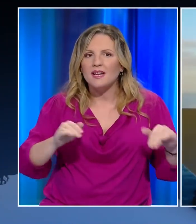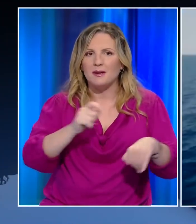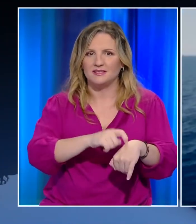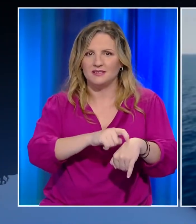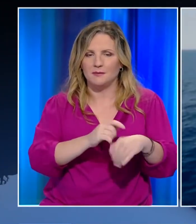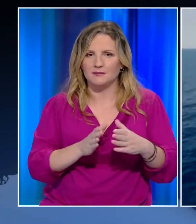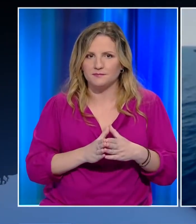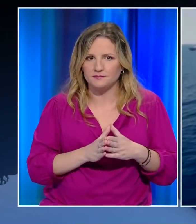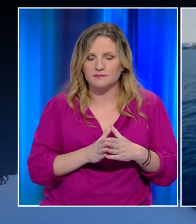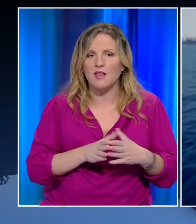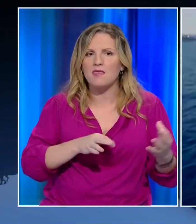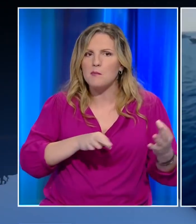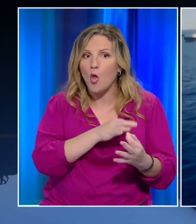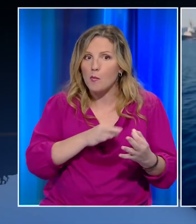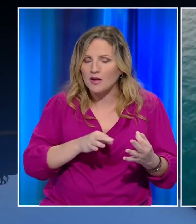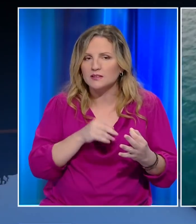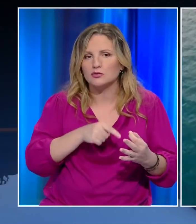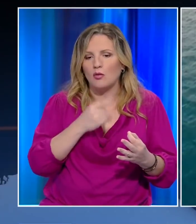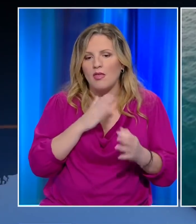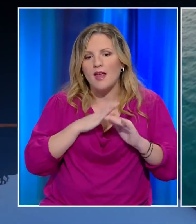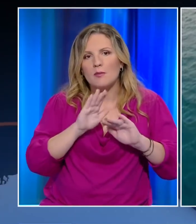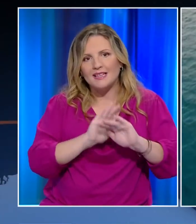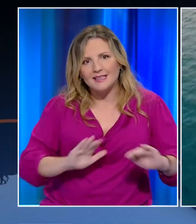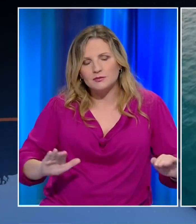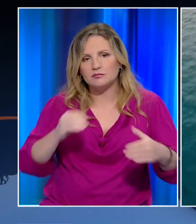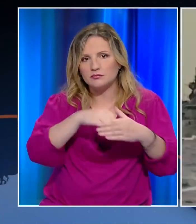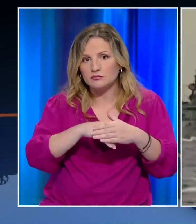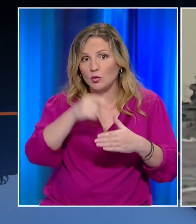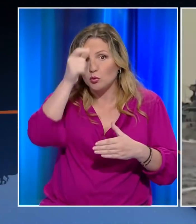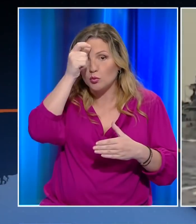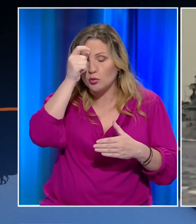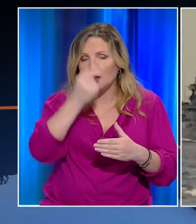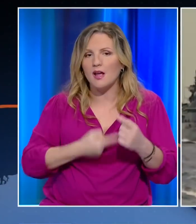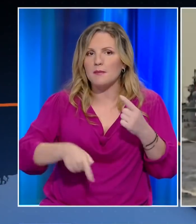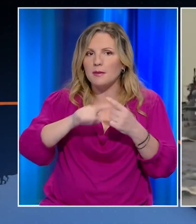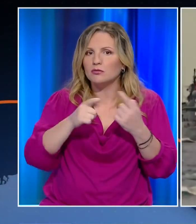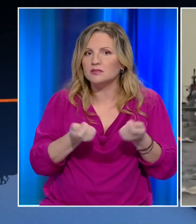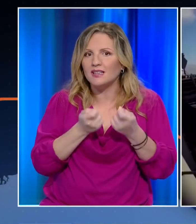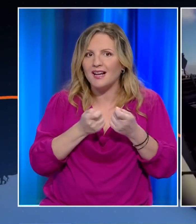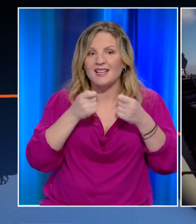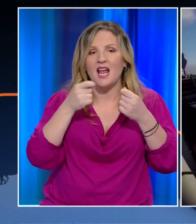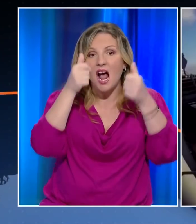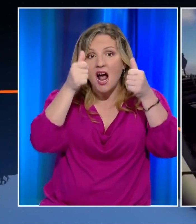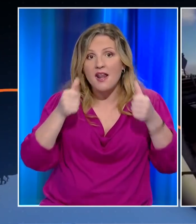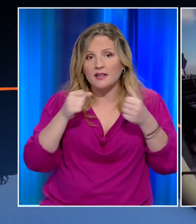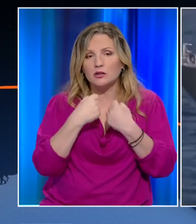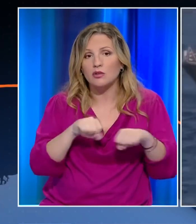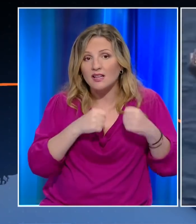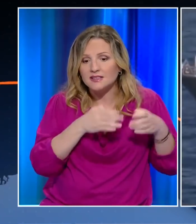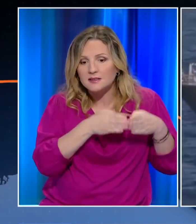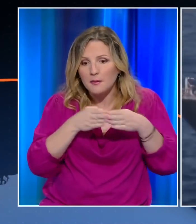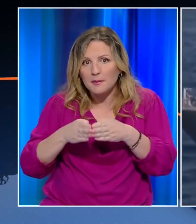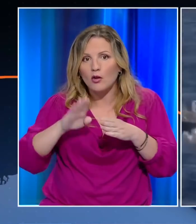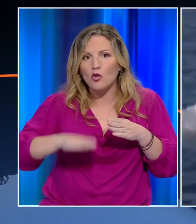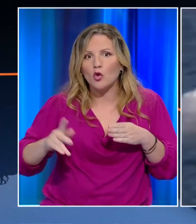που στρατιωτικοί δίνουν σκυτάλι στους διπλωμάτες για την απεμπλοκή, οι γείτονες δείχνουν να κινούνται και σε άλλο επίπεδο αφού εξέδωσαν ναύτεξ για ασκήσεις νότη του